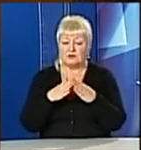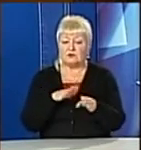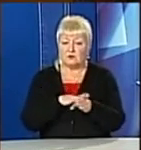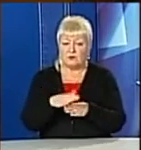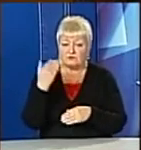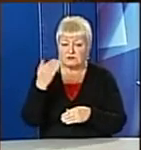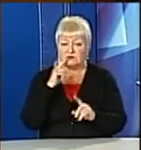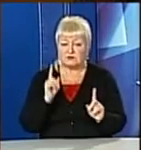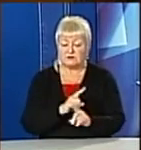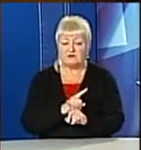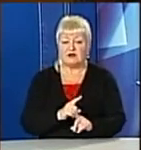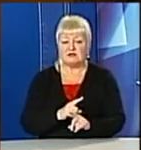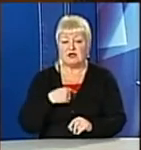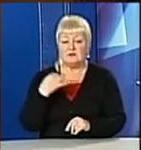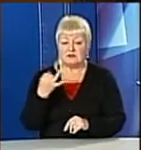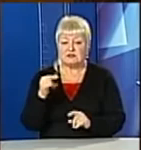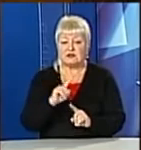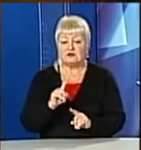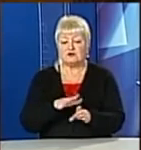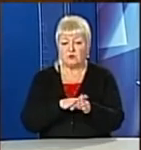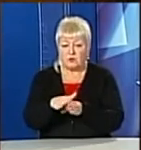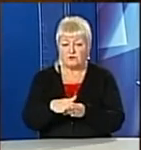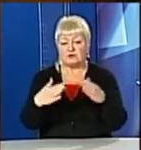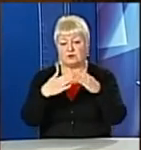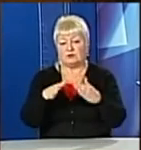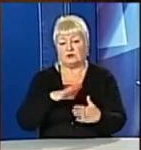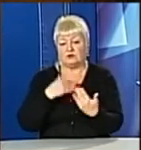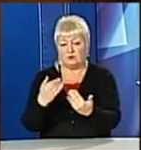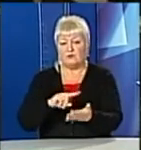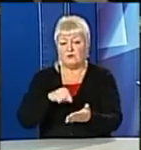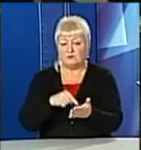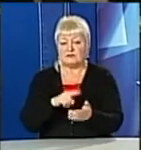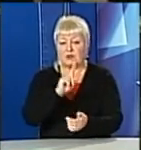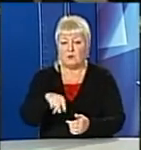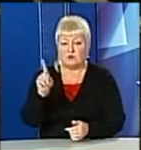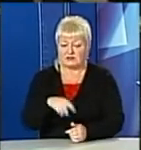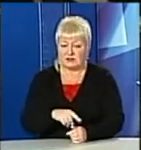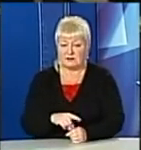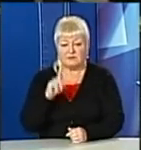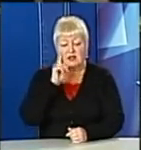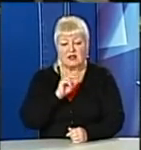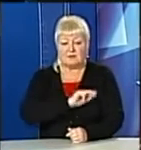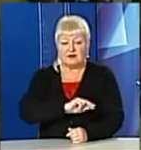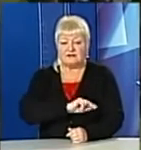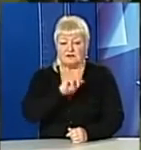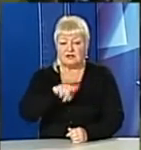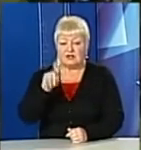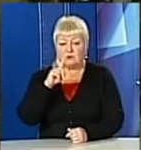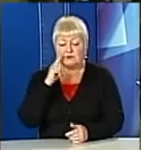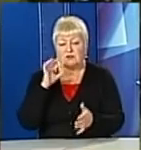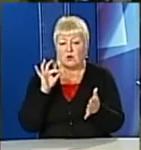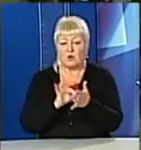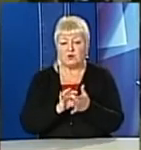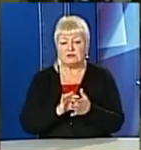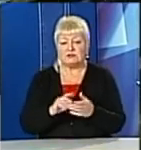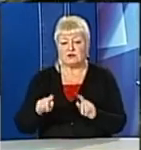максимально зацікавлені, щоб цей будинок був повністю містом, міським музеєм. Наразі працівники музею оцінюють завдані збитки, на